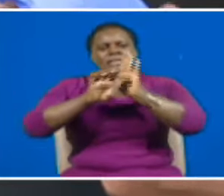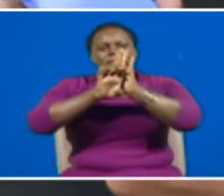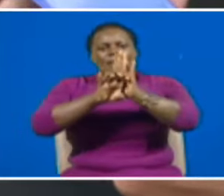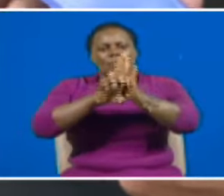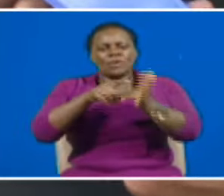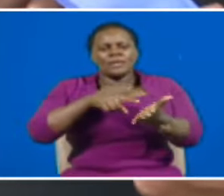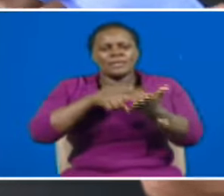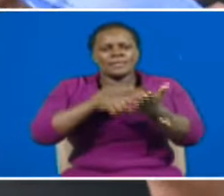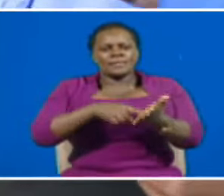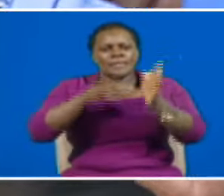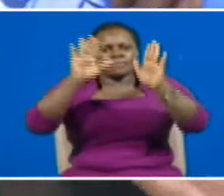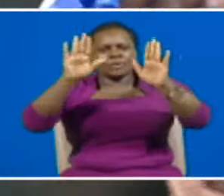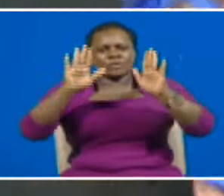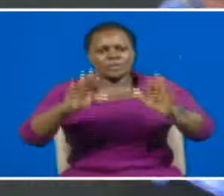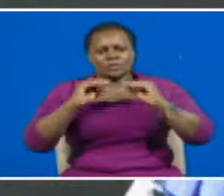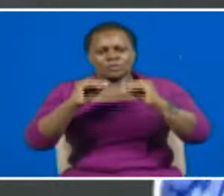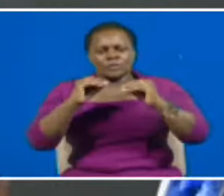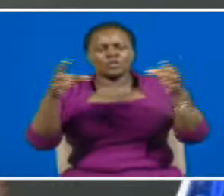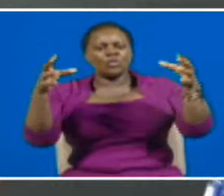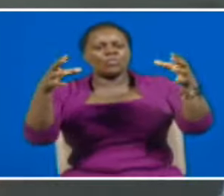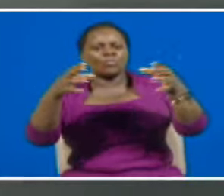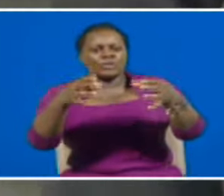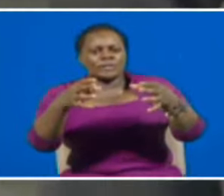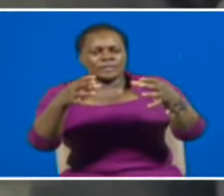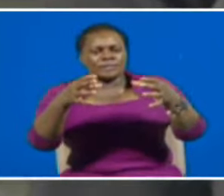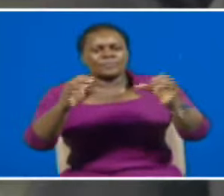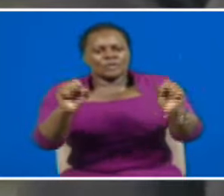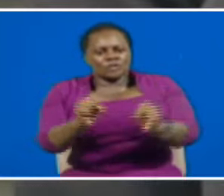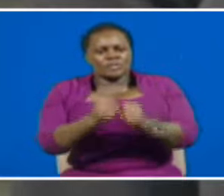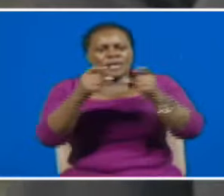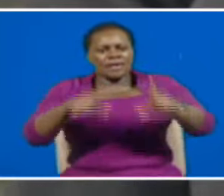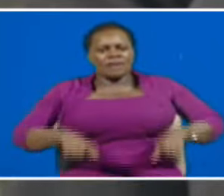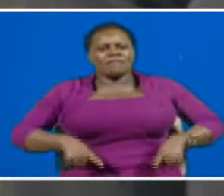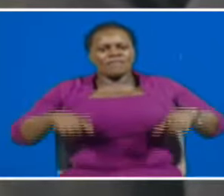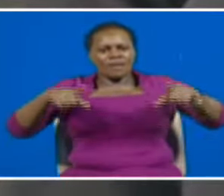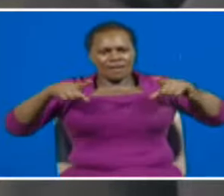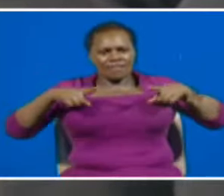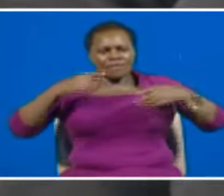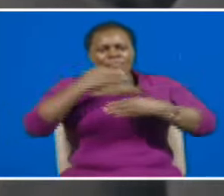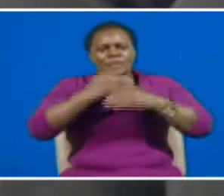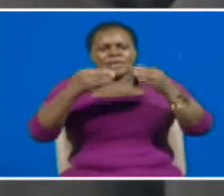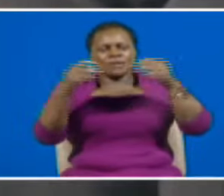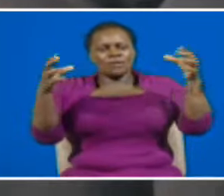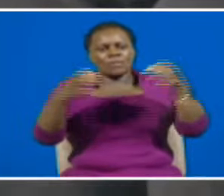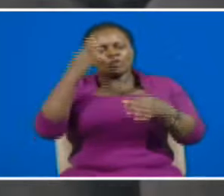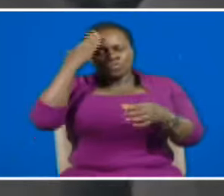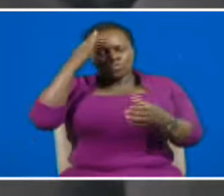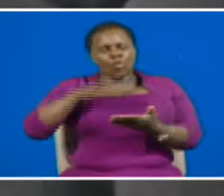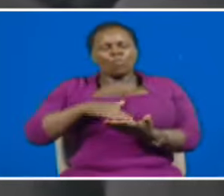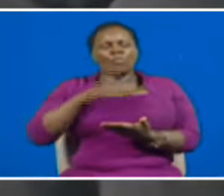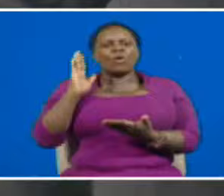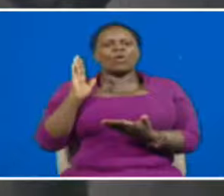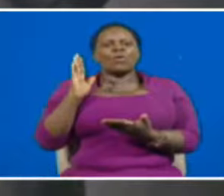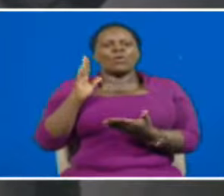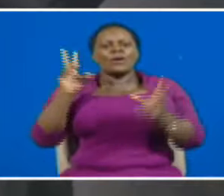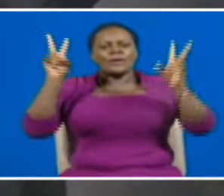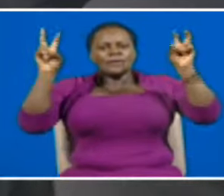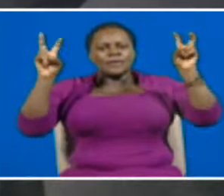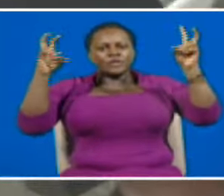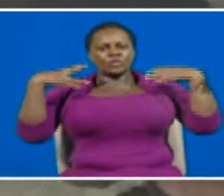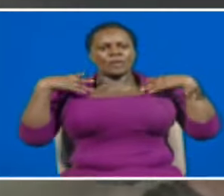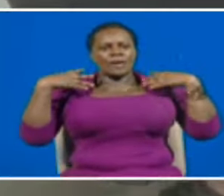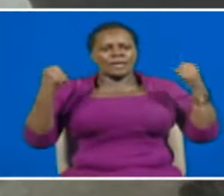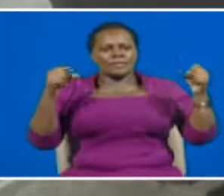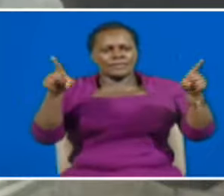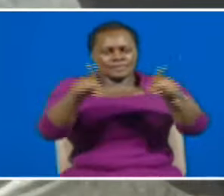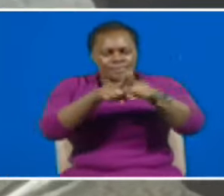kusisitiza umuimu wa kuelimisha jamii, ilikuwa kwa maisha na kujenga jamii enye ufahamu zaidi, katika suwa la Afia